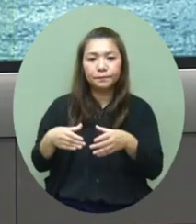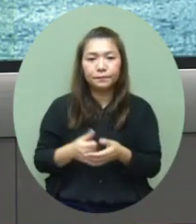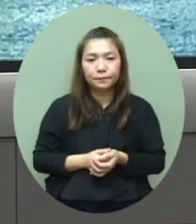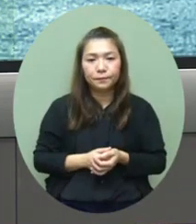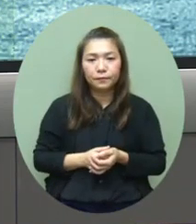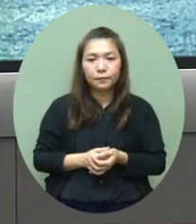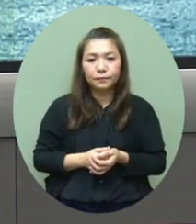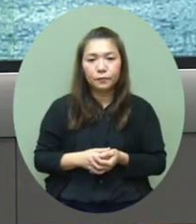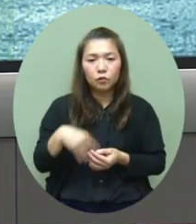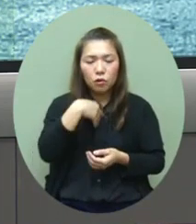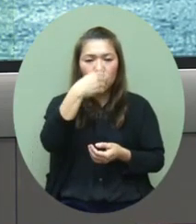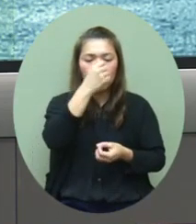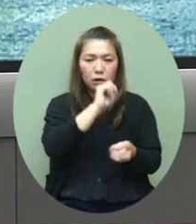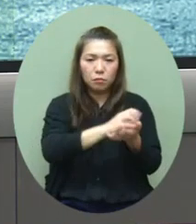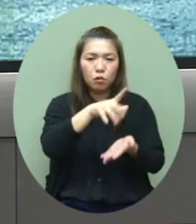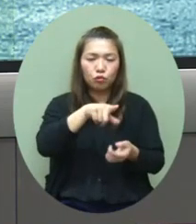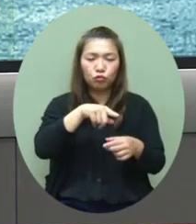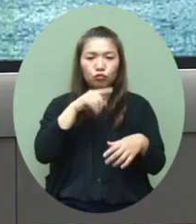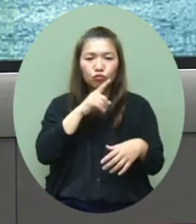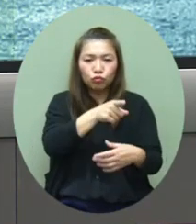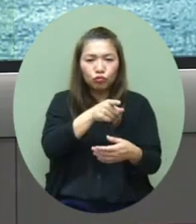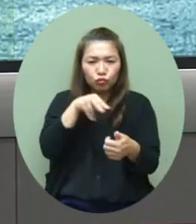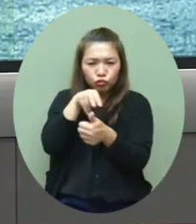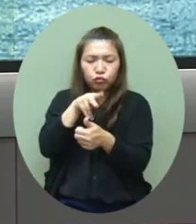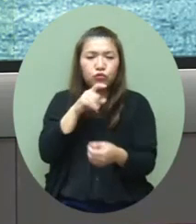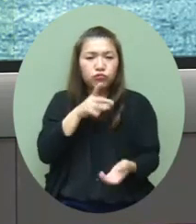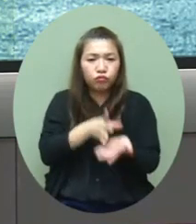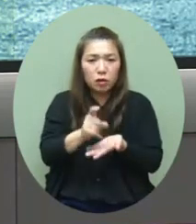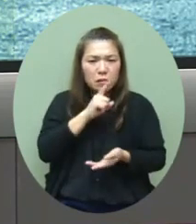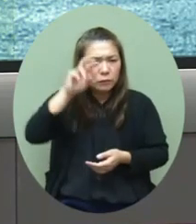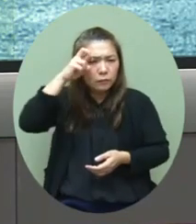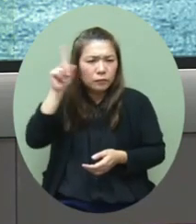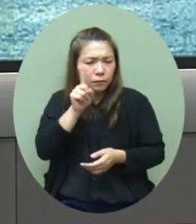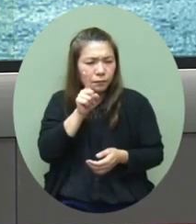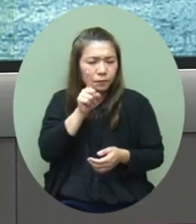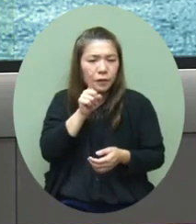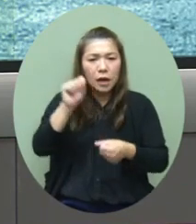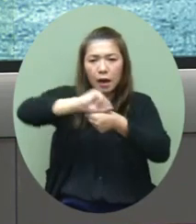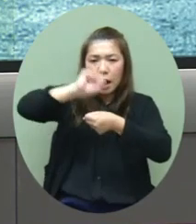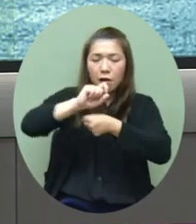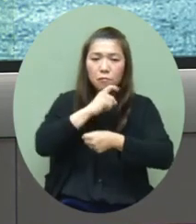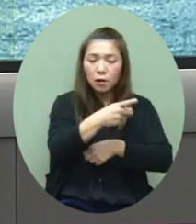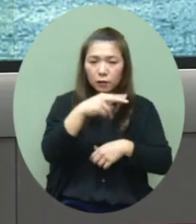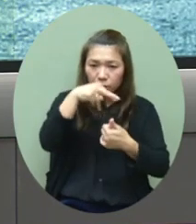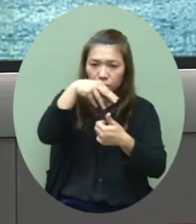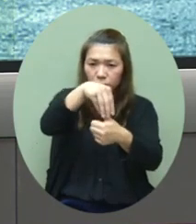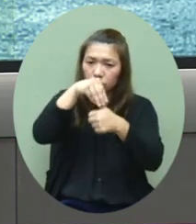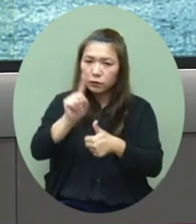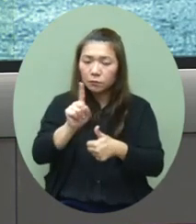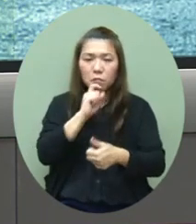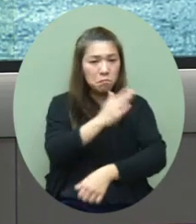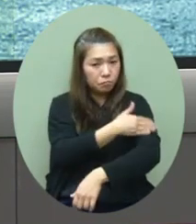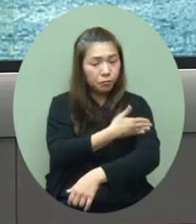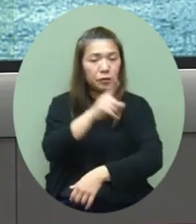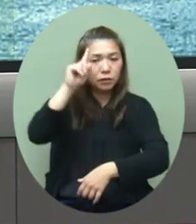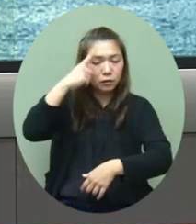那我们的感染控制专家其实现在正讨论和研究怎样可以加强病人入院的测试和员工